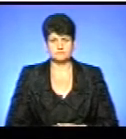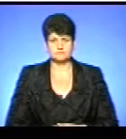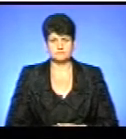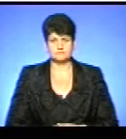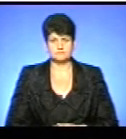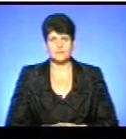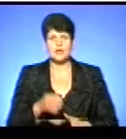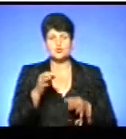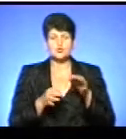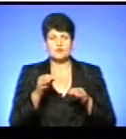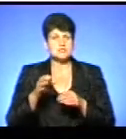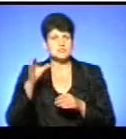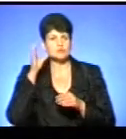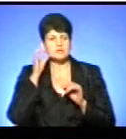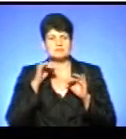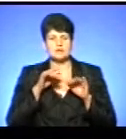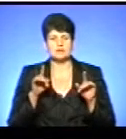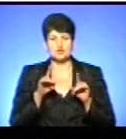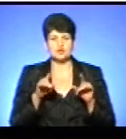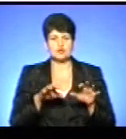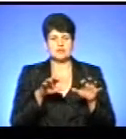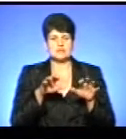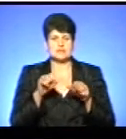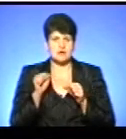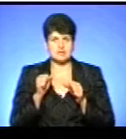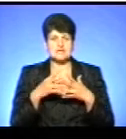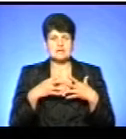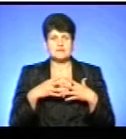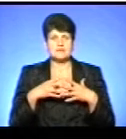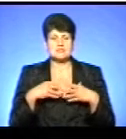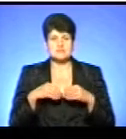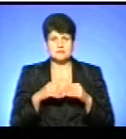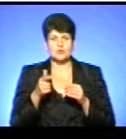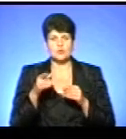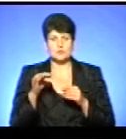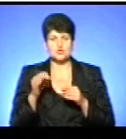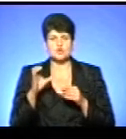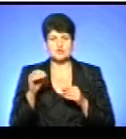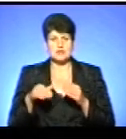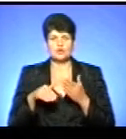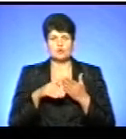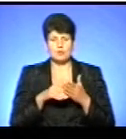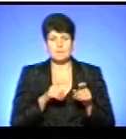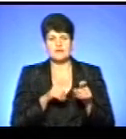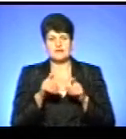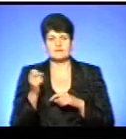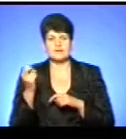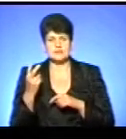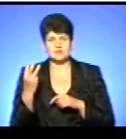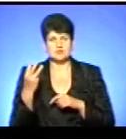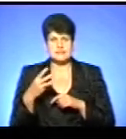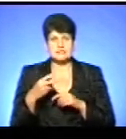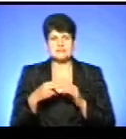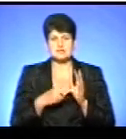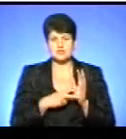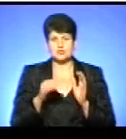Судове слухання справи щодо стягнення сім'ї Гуйван отриманої соціальної допомоги перенесли на 12.30 17 жовтня.